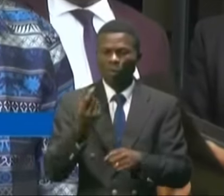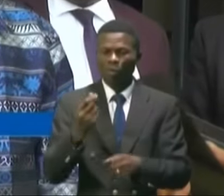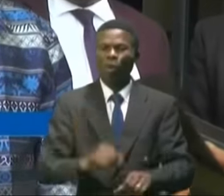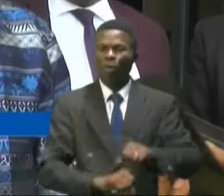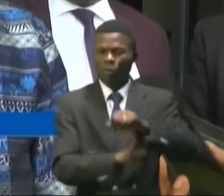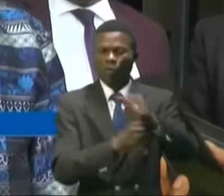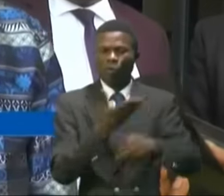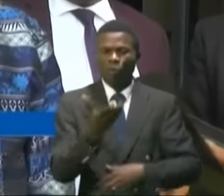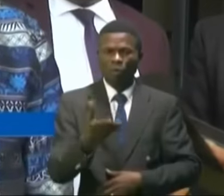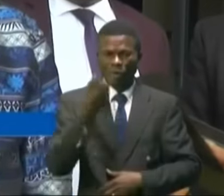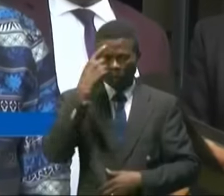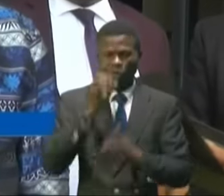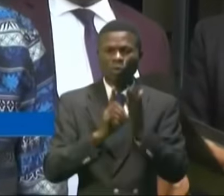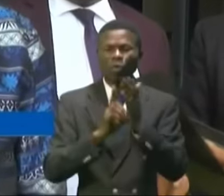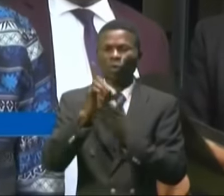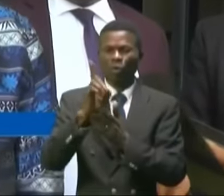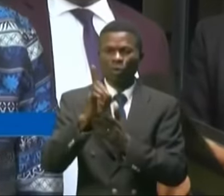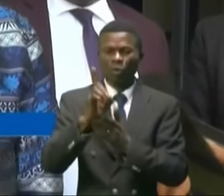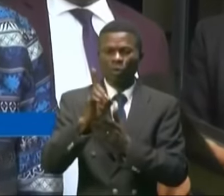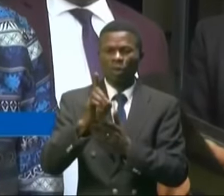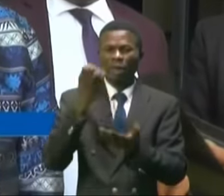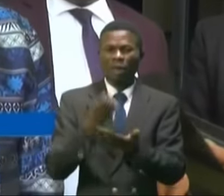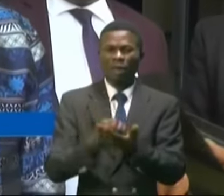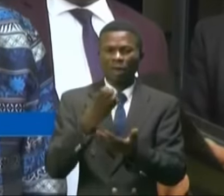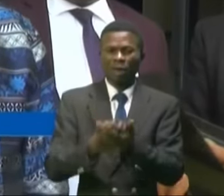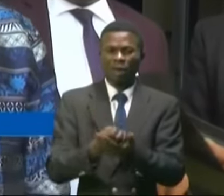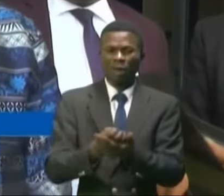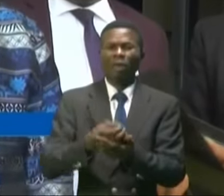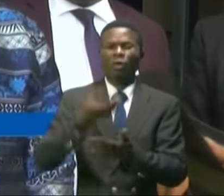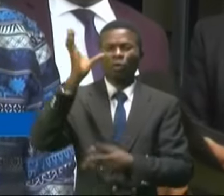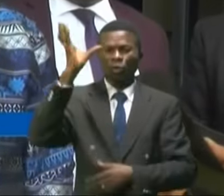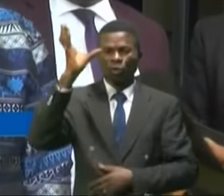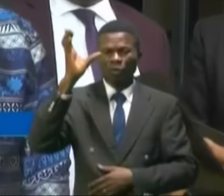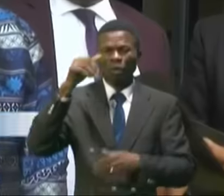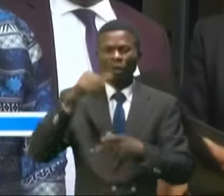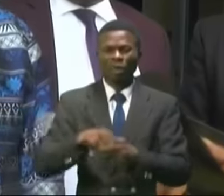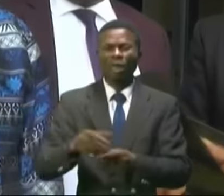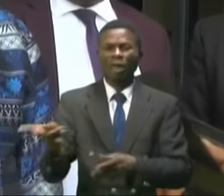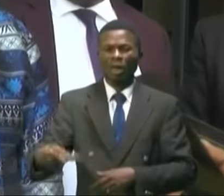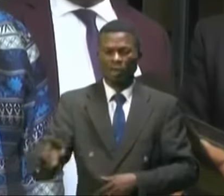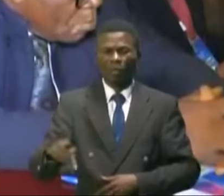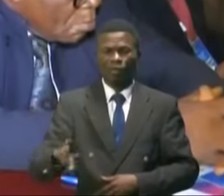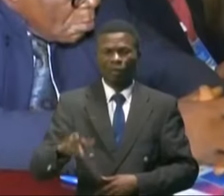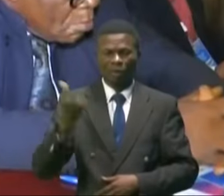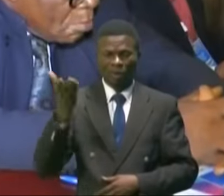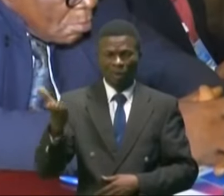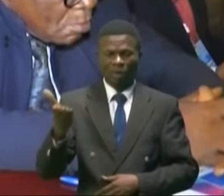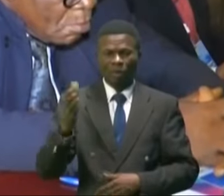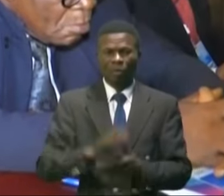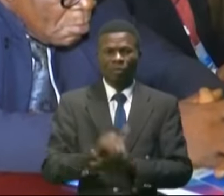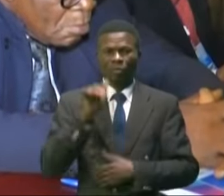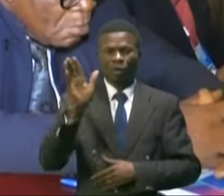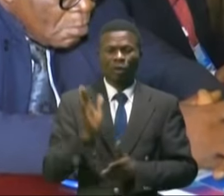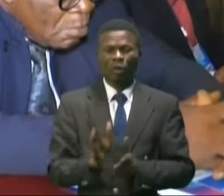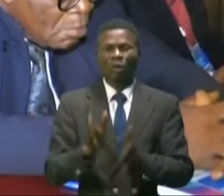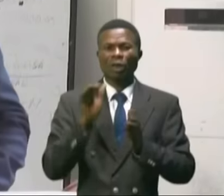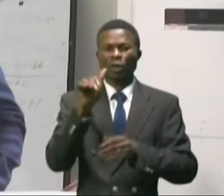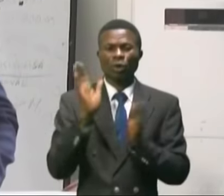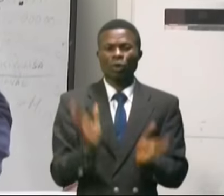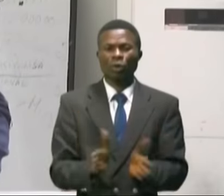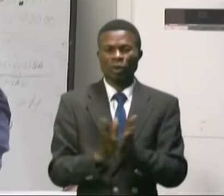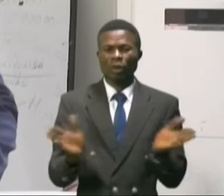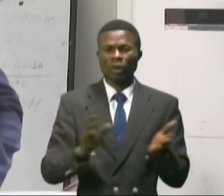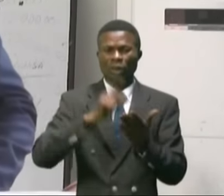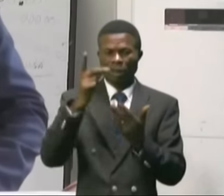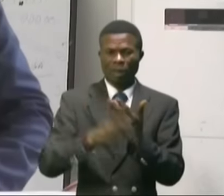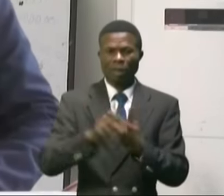pour booster l'économie rurale au niveau de nos milliers ruraux. Le directeur des programmes de